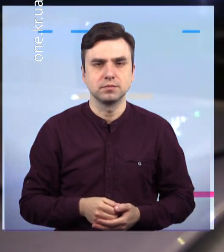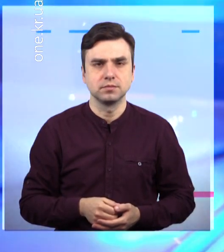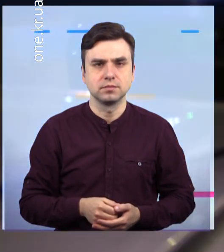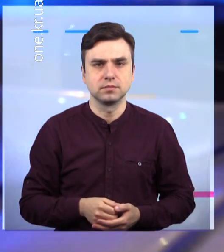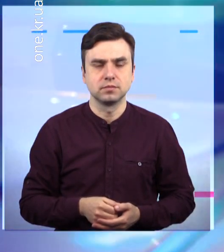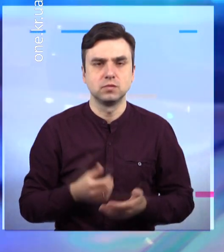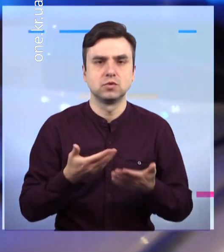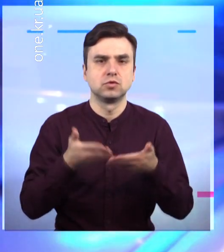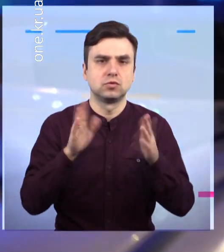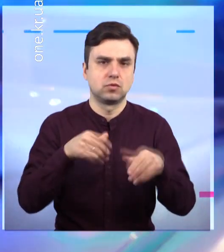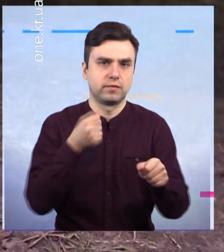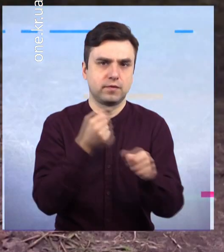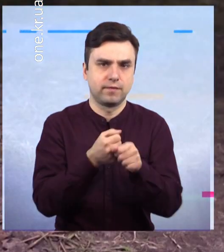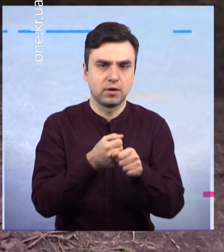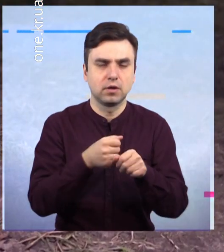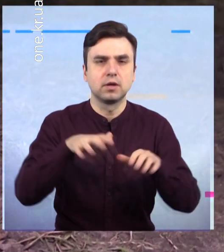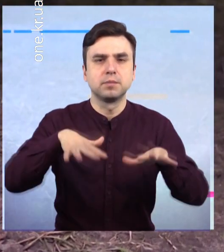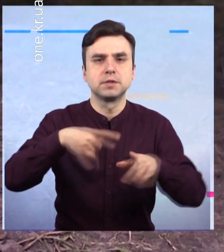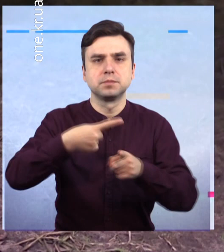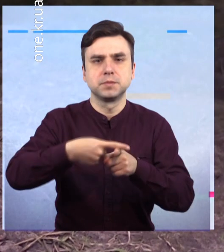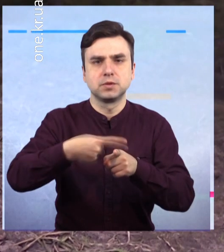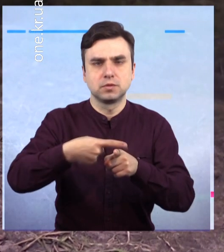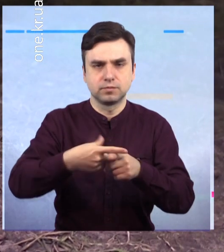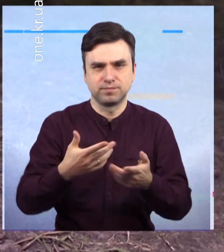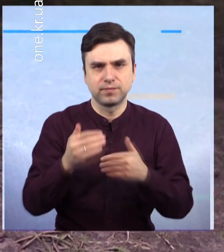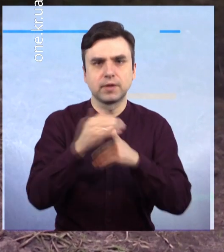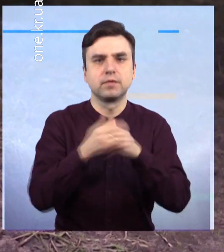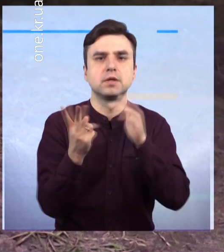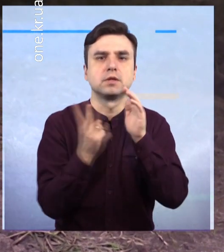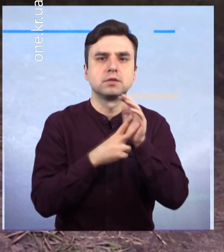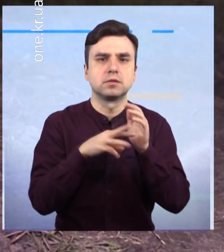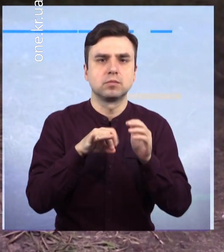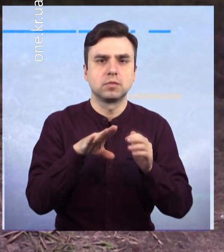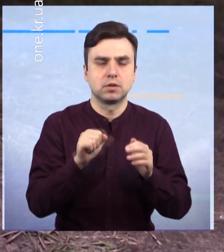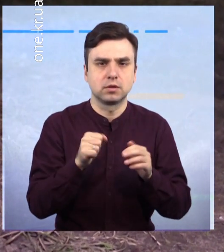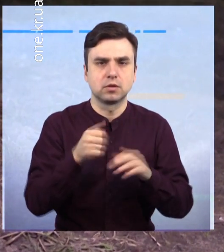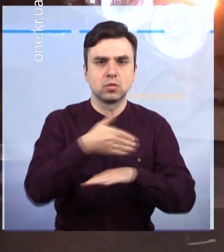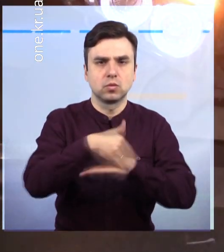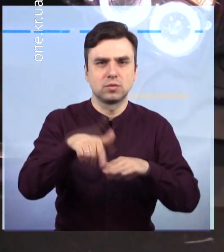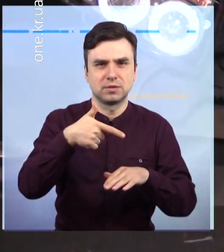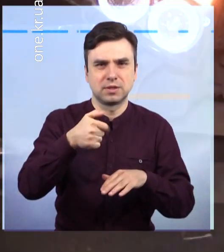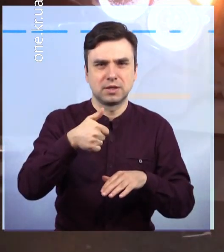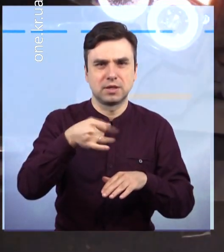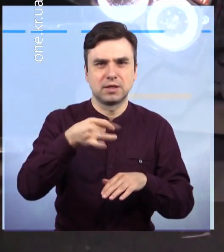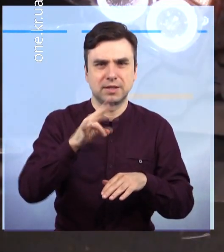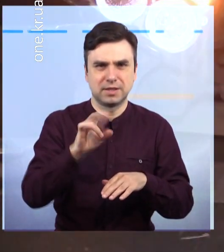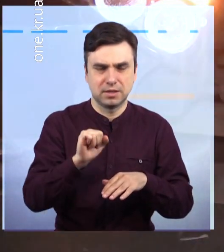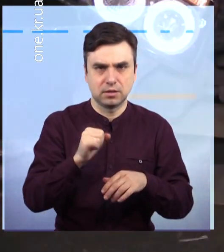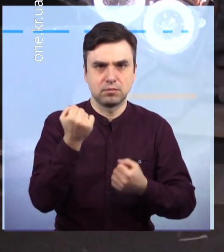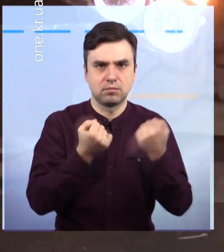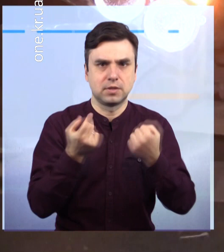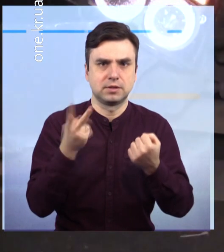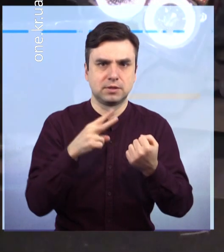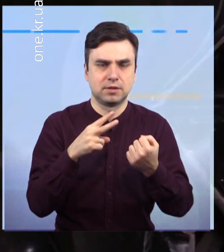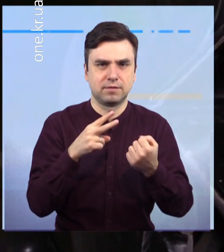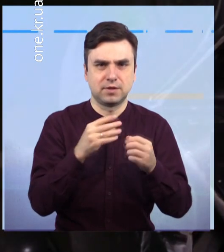пригоди все обійшлося без травмувань. Сам водій, який зініціював аварію, виявився знову ж таки нетверезим, за що він